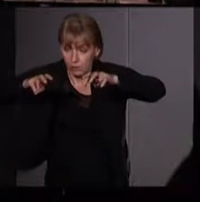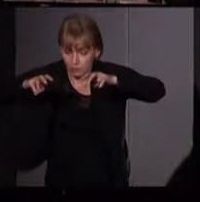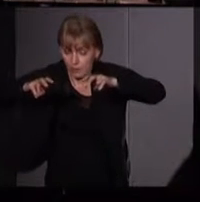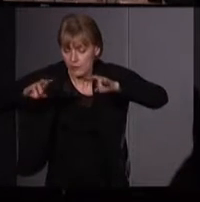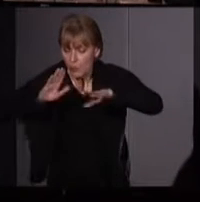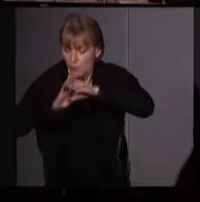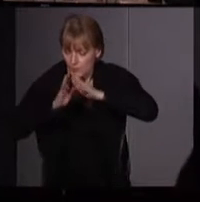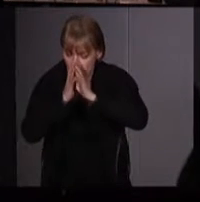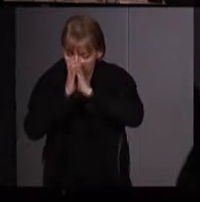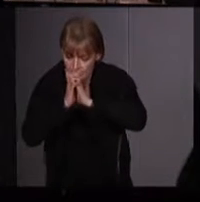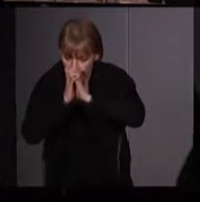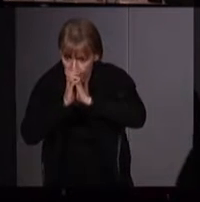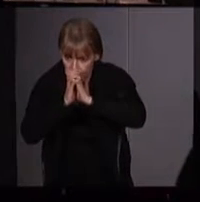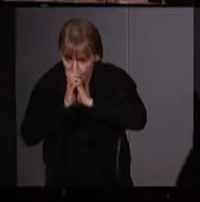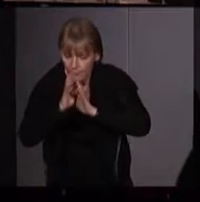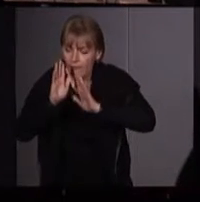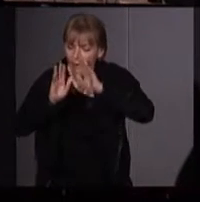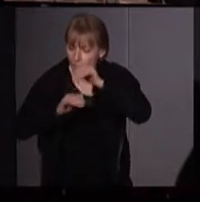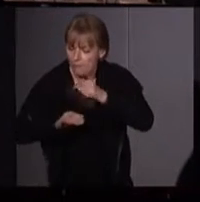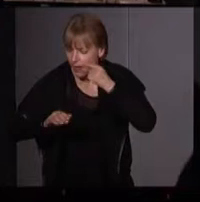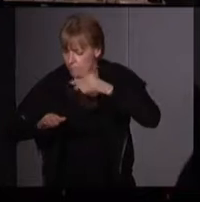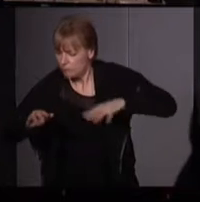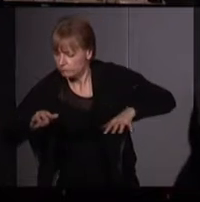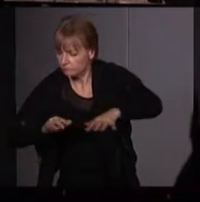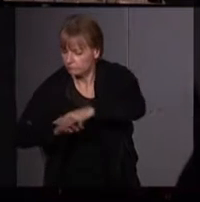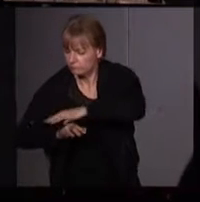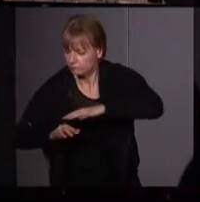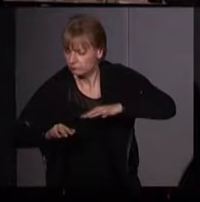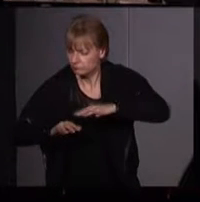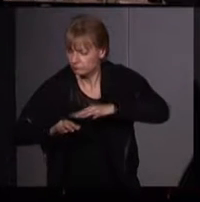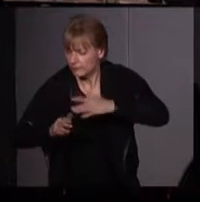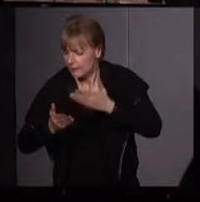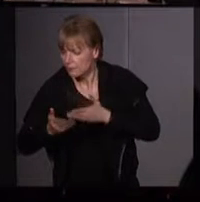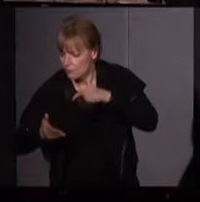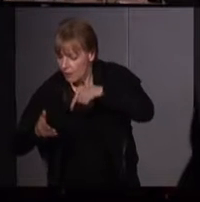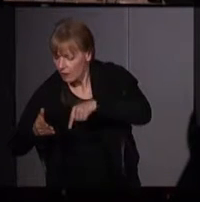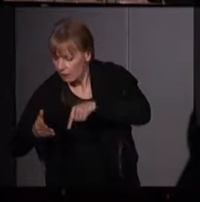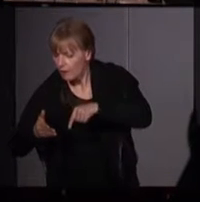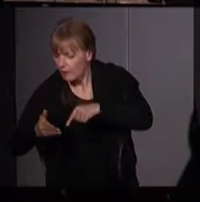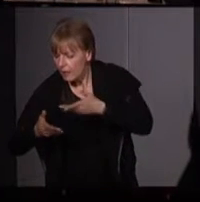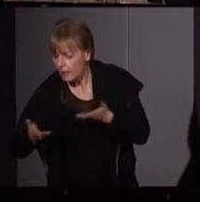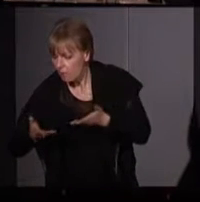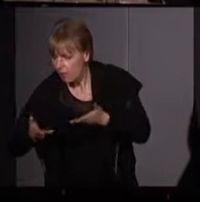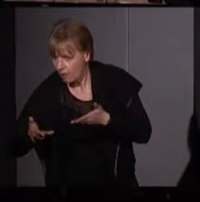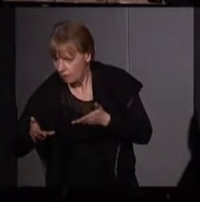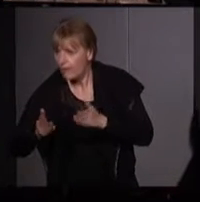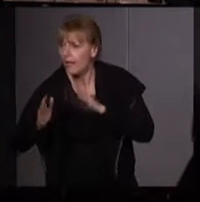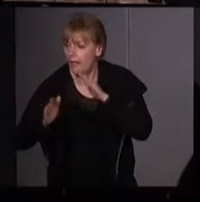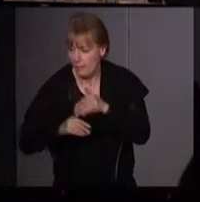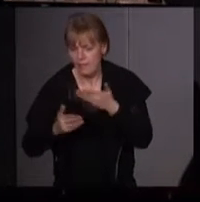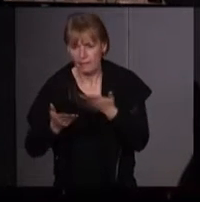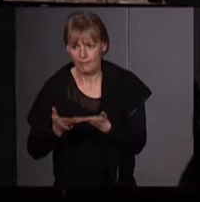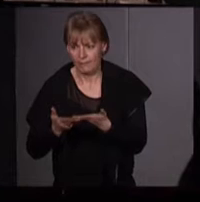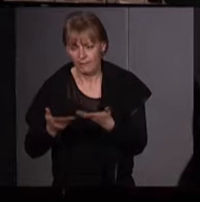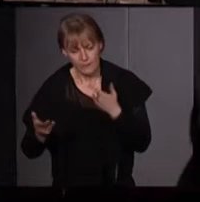recueillies puis elles ont pris la mesure du lieu et de l'avenir que contenait ce silo. Et puis elles ont réclamé